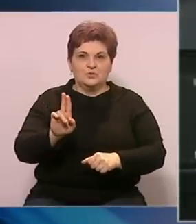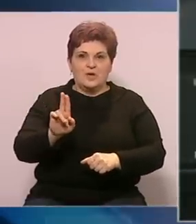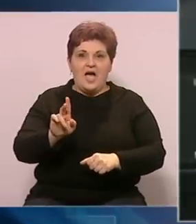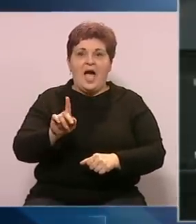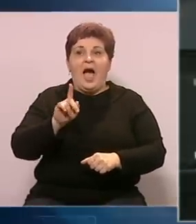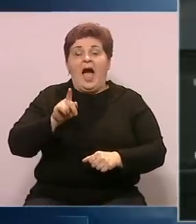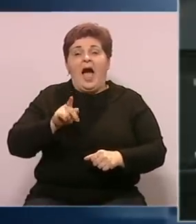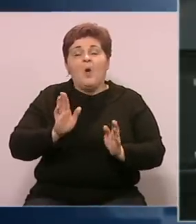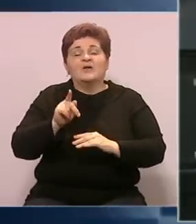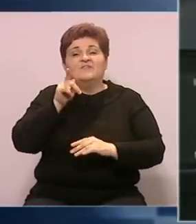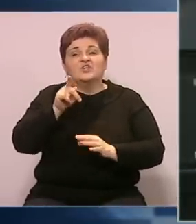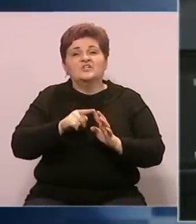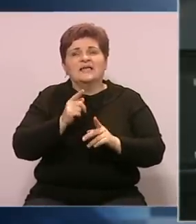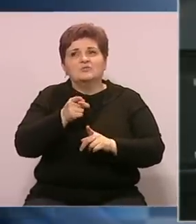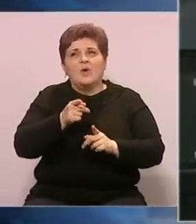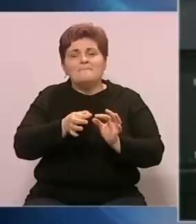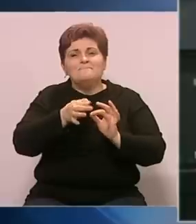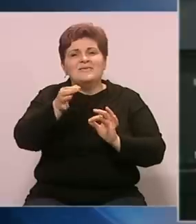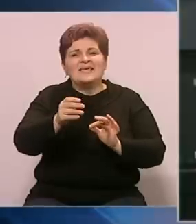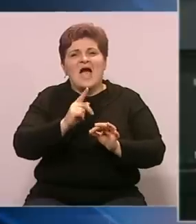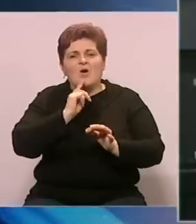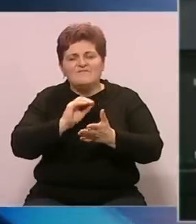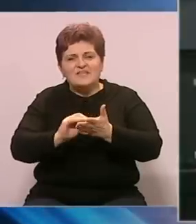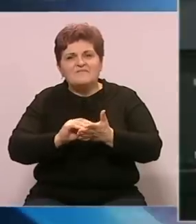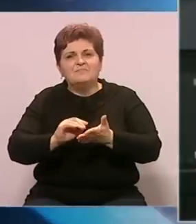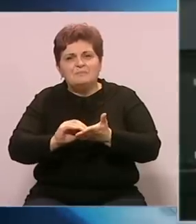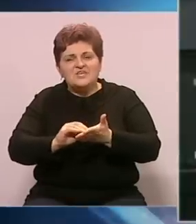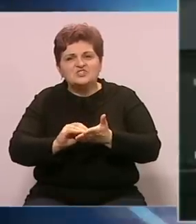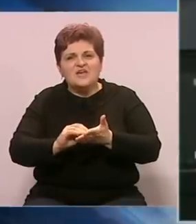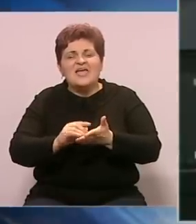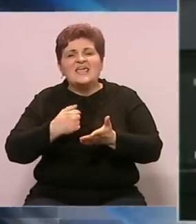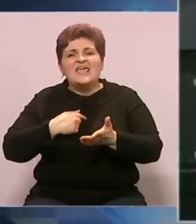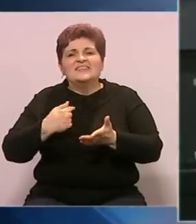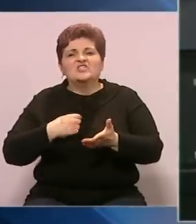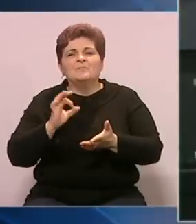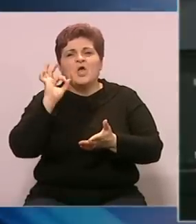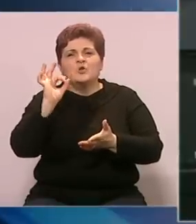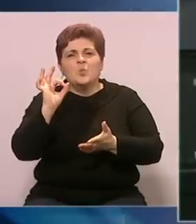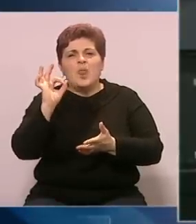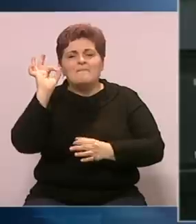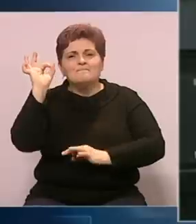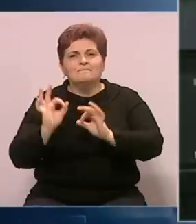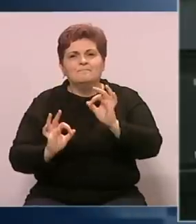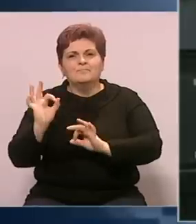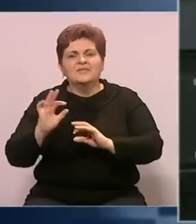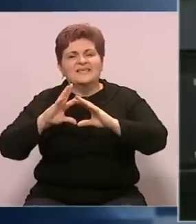kviru toga radi se o mjeri koja definiše da ćemo imati malte ne, nulte stope za cijelokupno carinsko